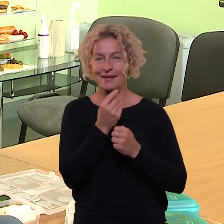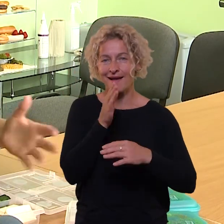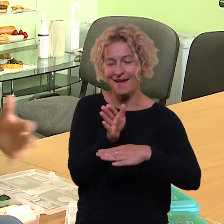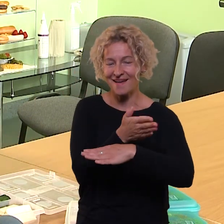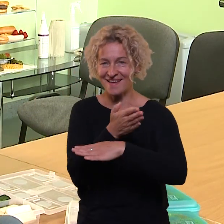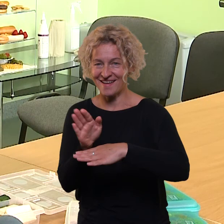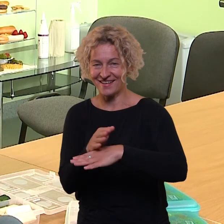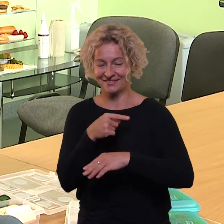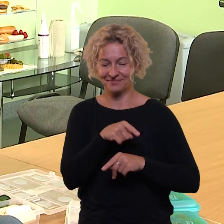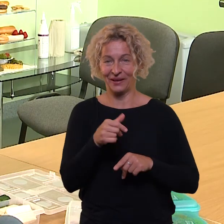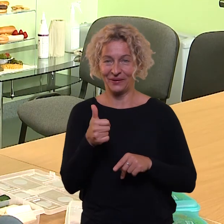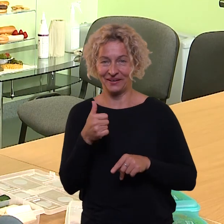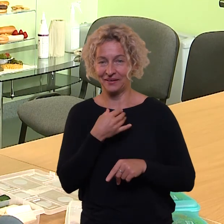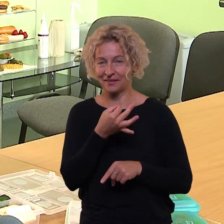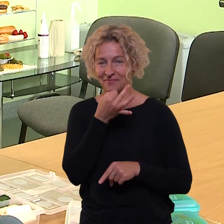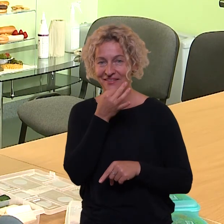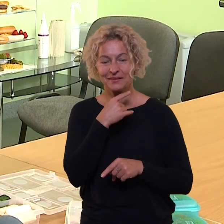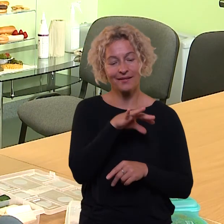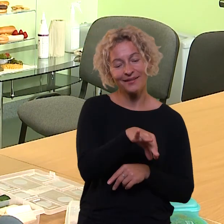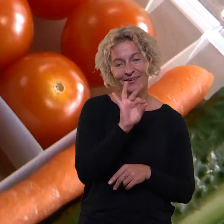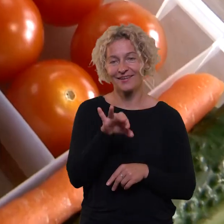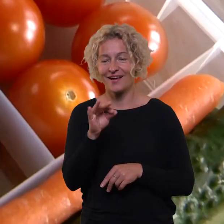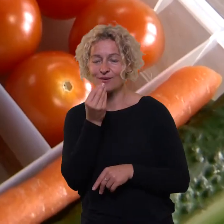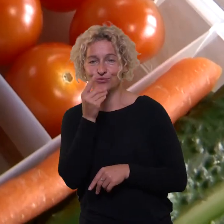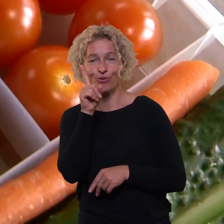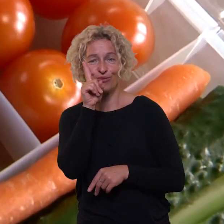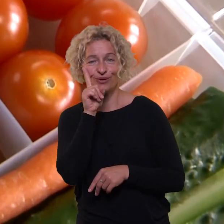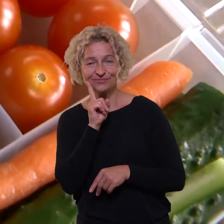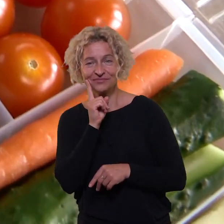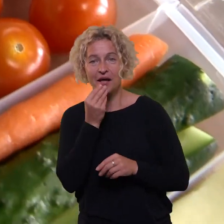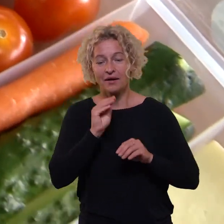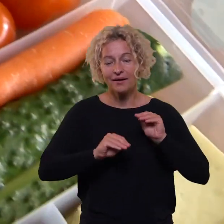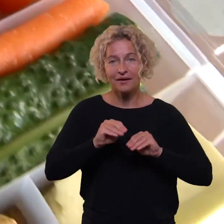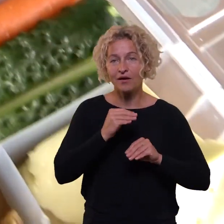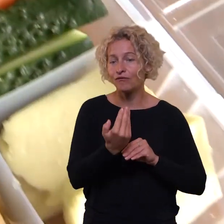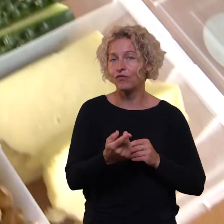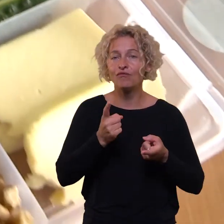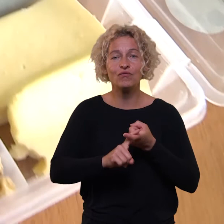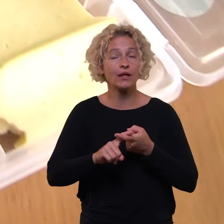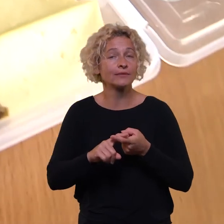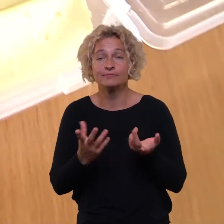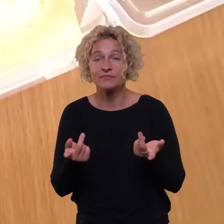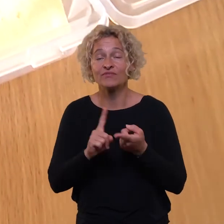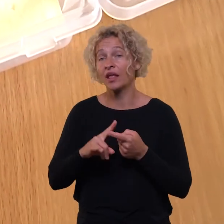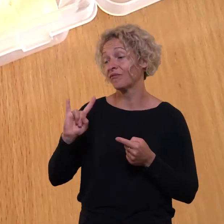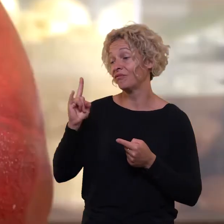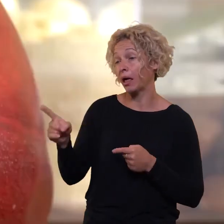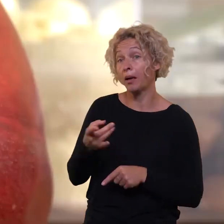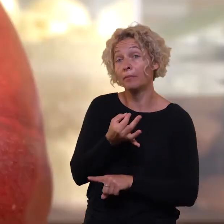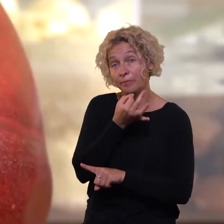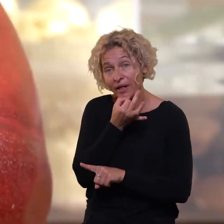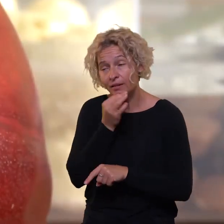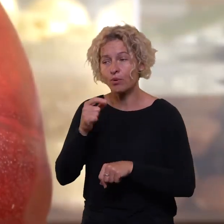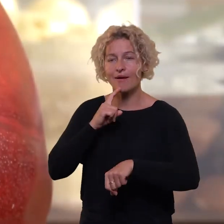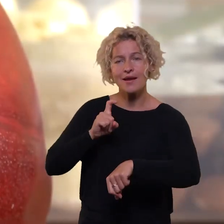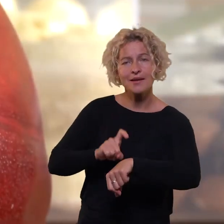neišku, kas ir su kom ten valgama ir iš viso kas yra įdėta. Pats maisto dėžutės turinys priklauso nuo daugelio aspektų. Vaiko mėgstamų